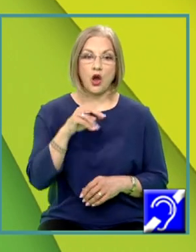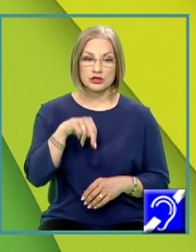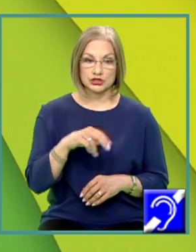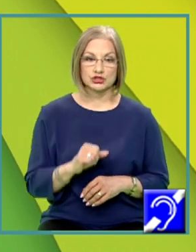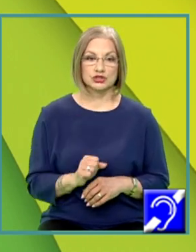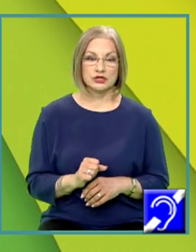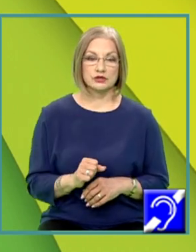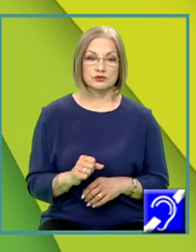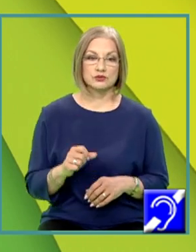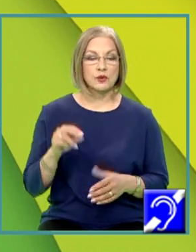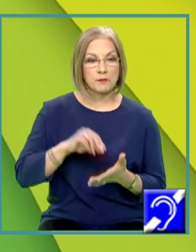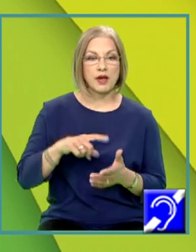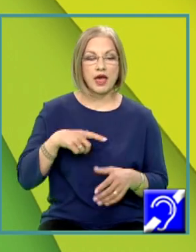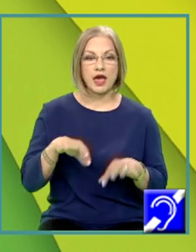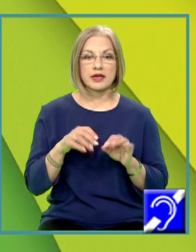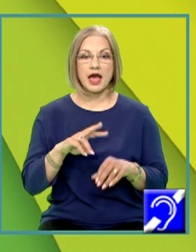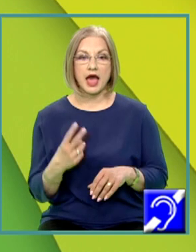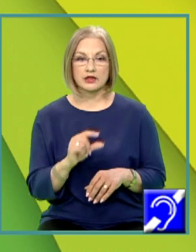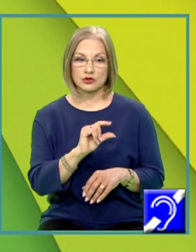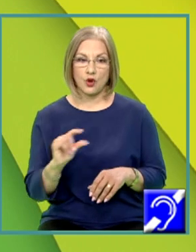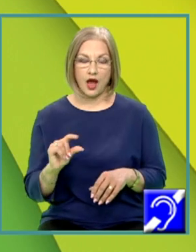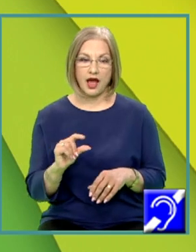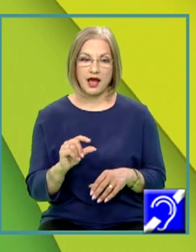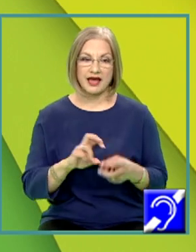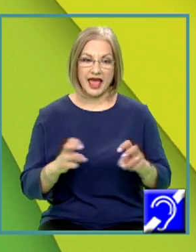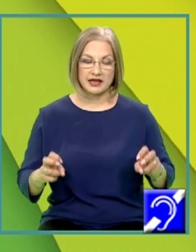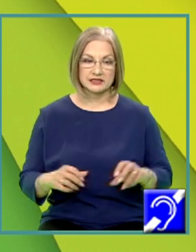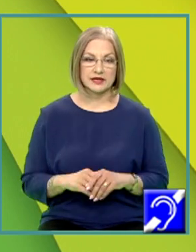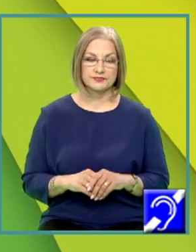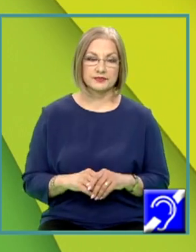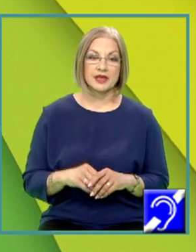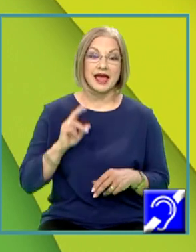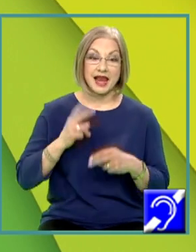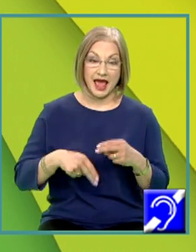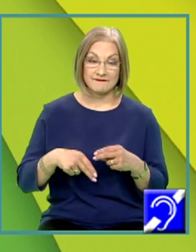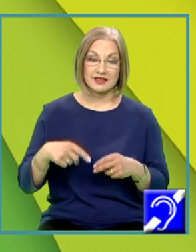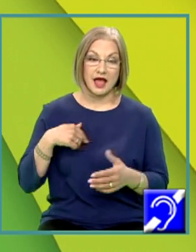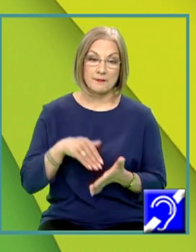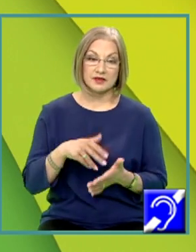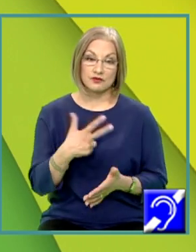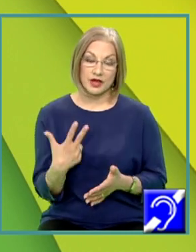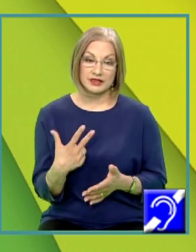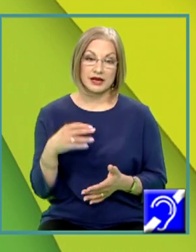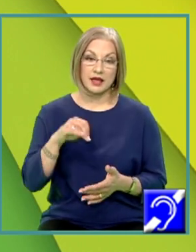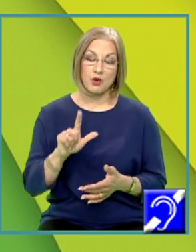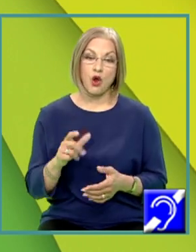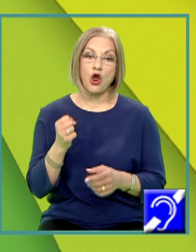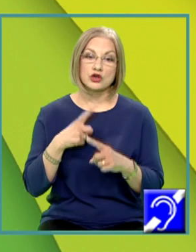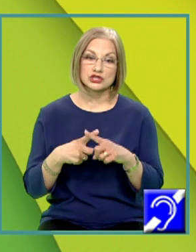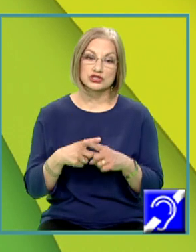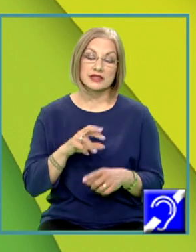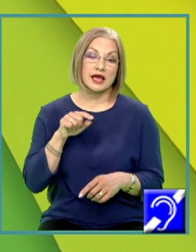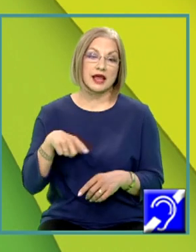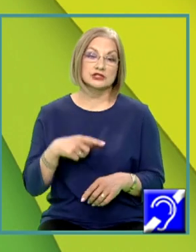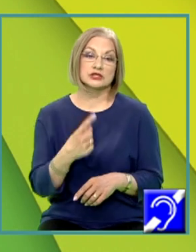Oxigenul îl mai găsesc în a doua reacție. Eu, la final, am nevoie de trei moli de oxigen, însă aici